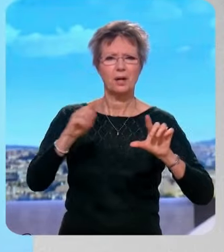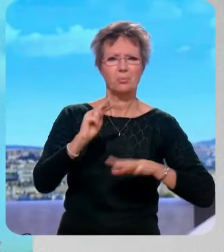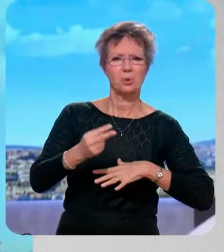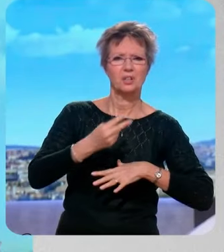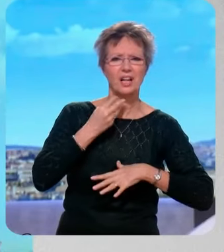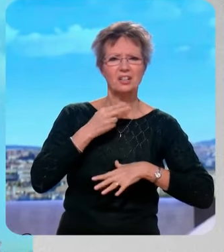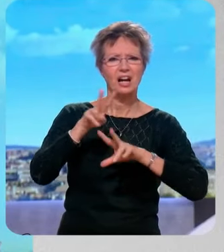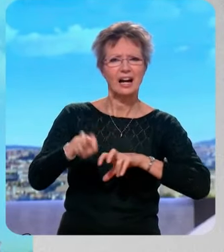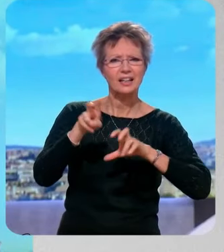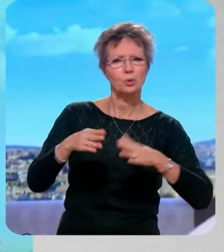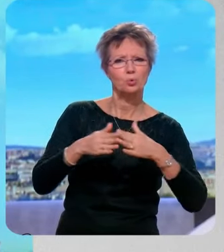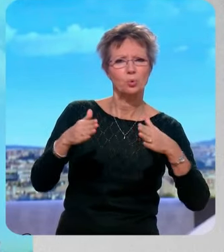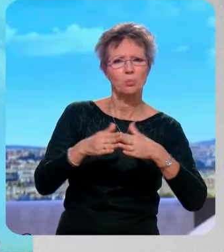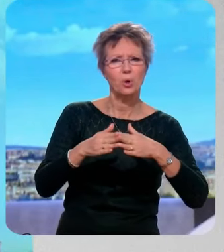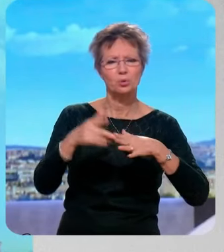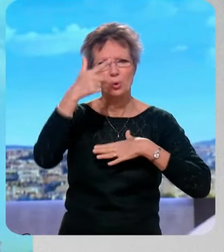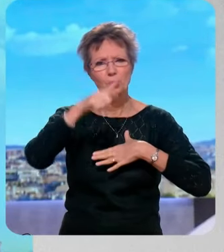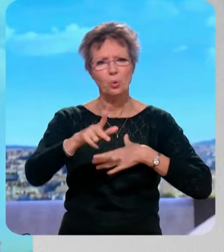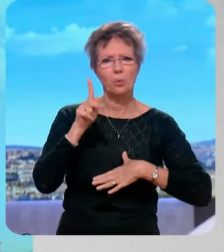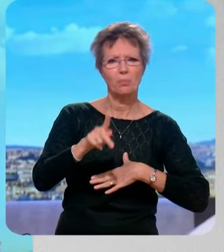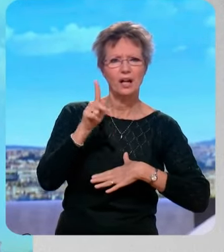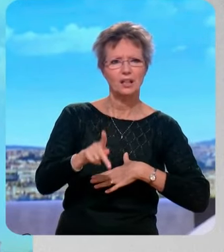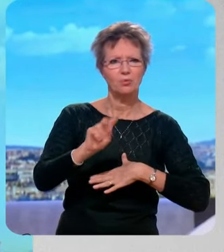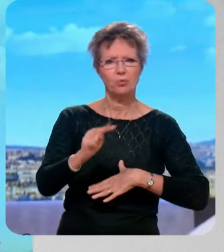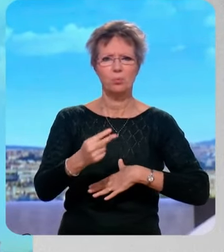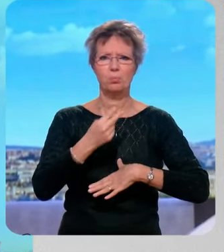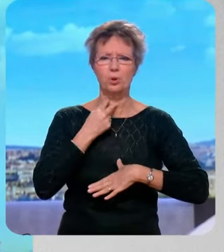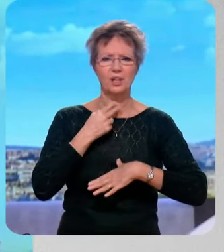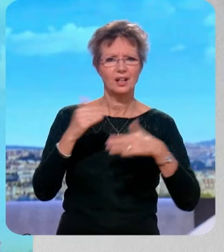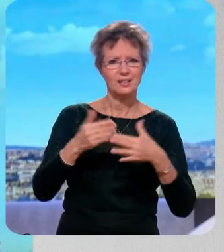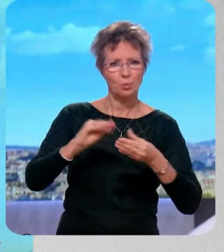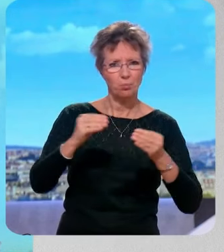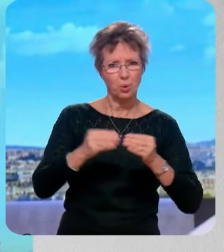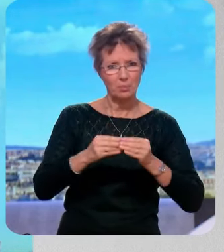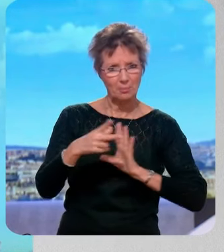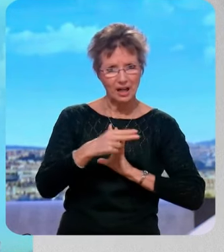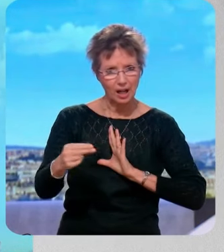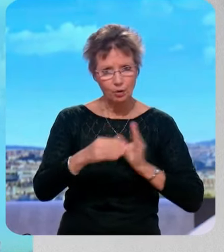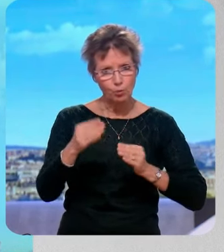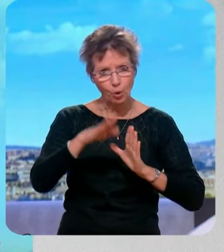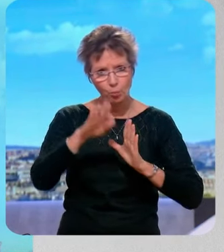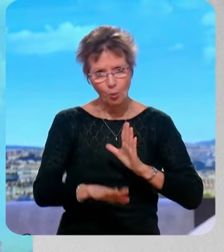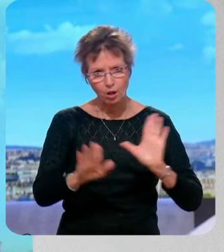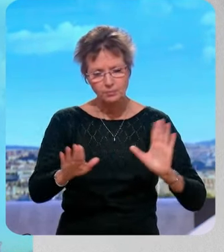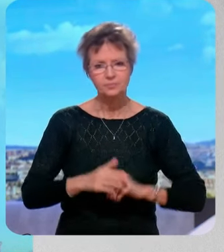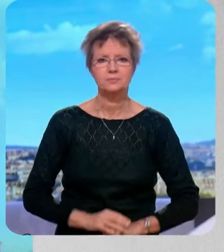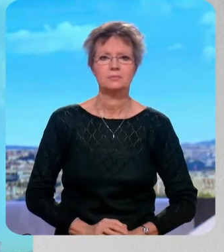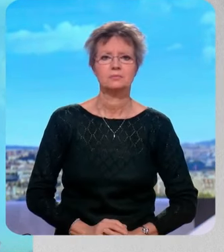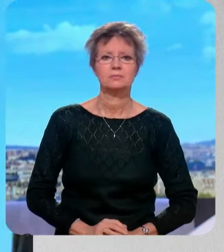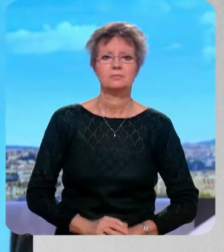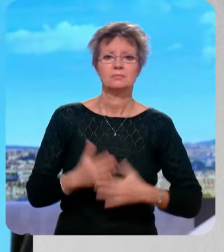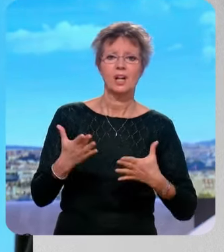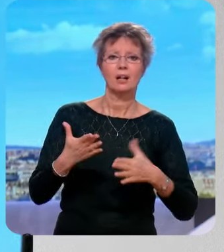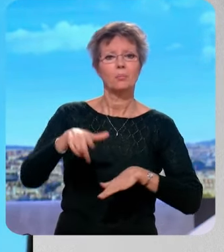de certains agriculteurs à bloquer des villes comme Lyon ou Paris, c'est une queue de comète ou ça veut dire que le problème reste entier ? On continue à travailler avec leurs